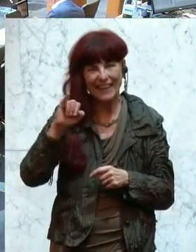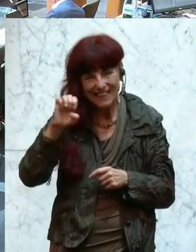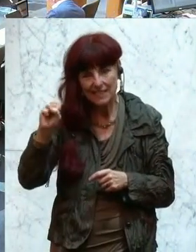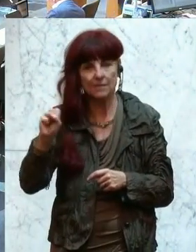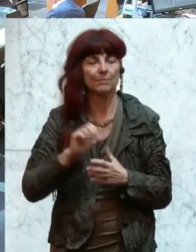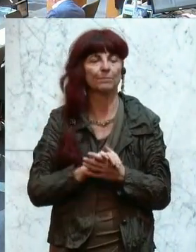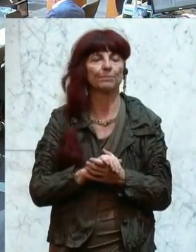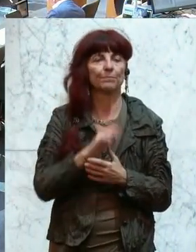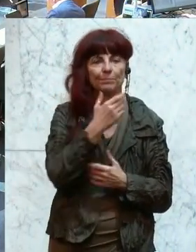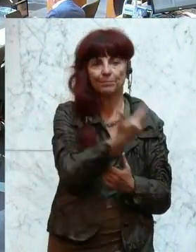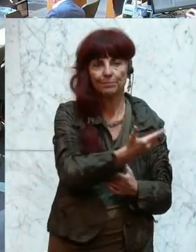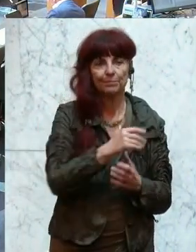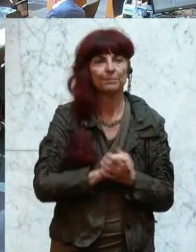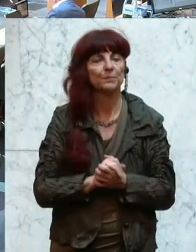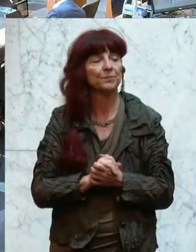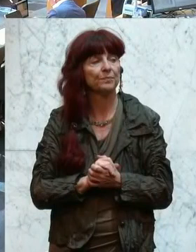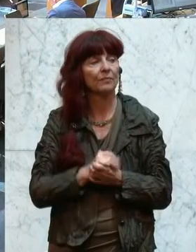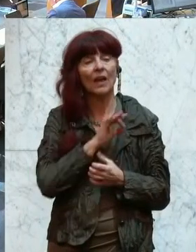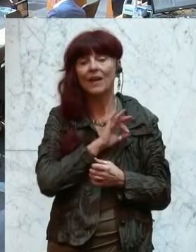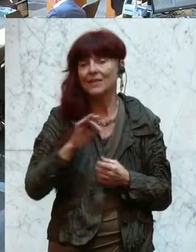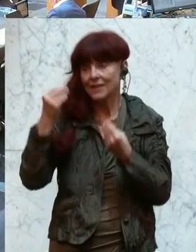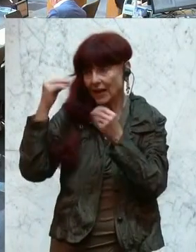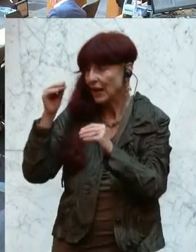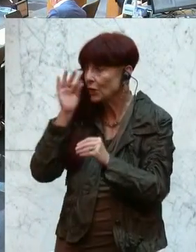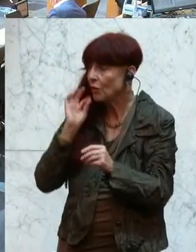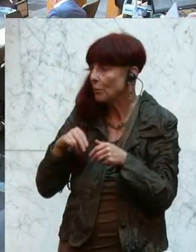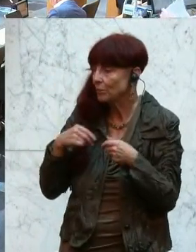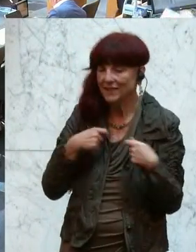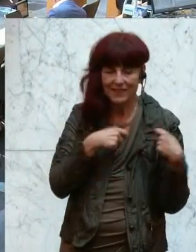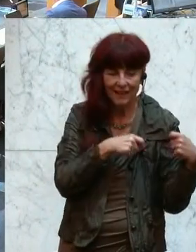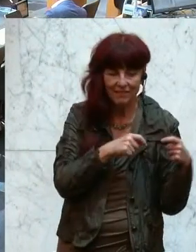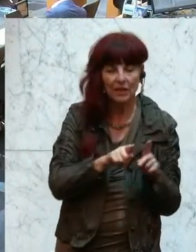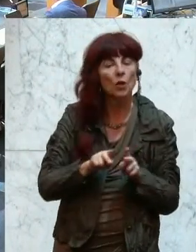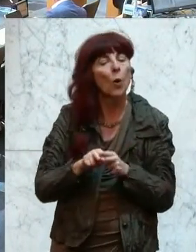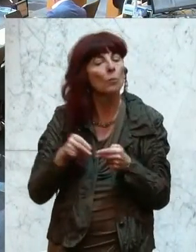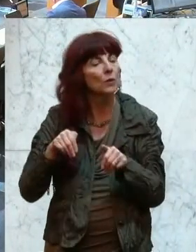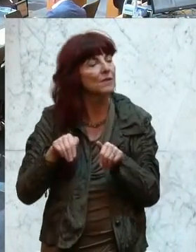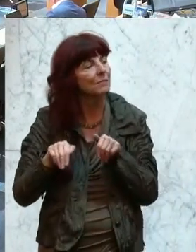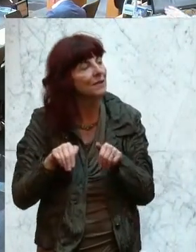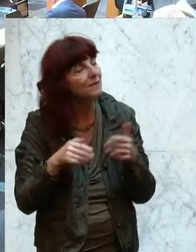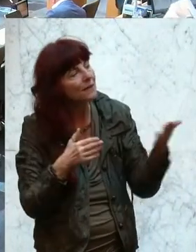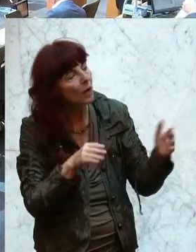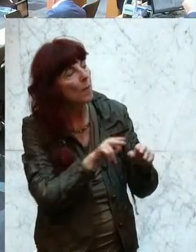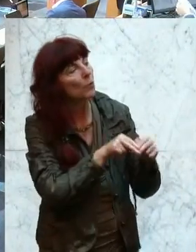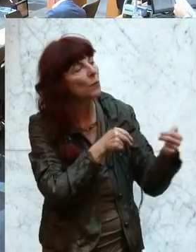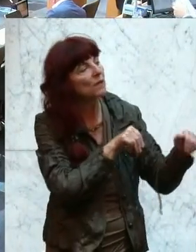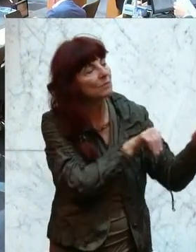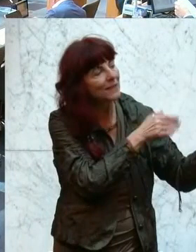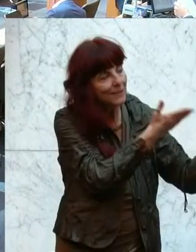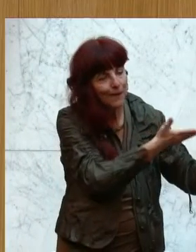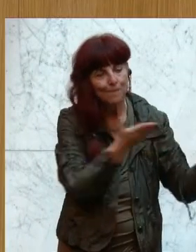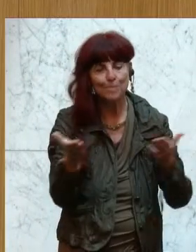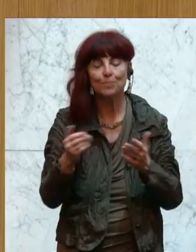Bürgerinitiativen. Sehr geehrte Frau Präsidentin, Frau Bundesminister, Herr Bundesminister, werte Damen und Herren des Ohrenhauses,